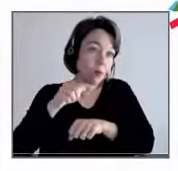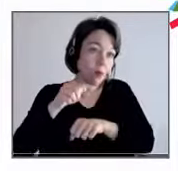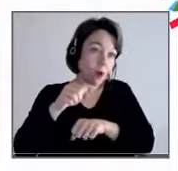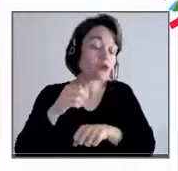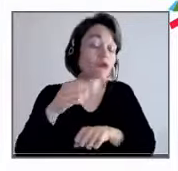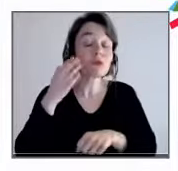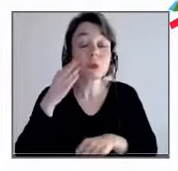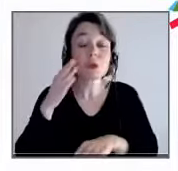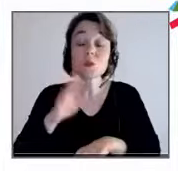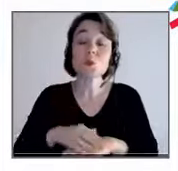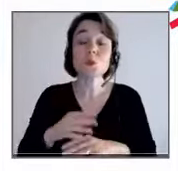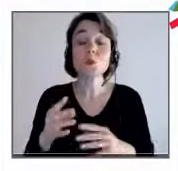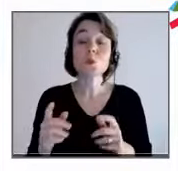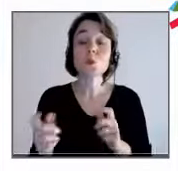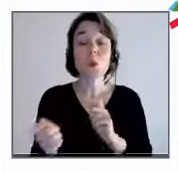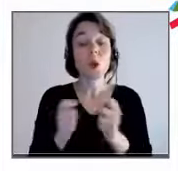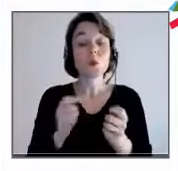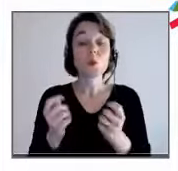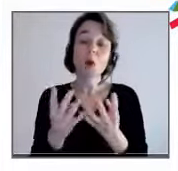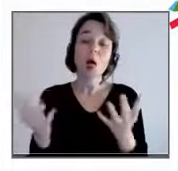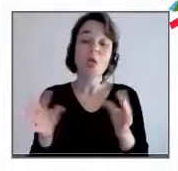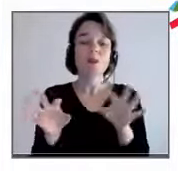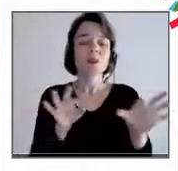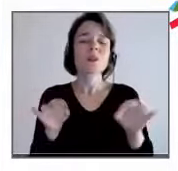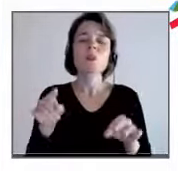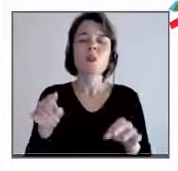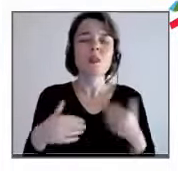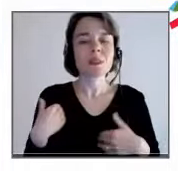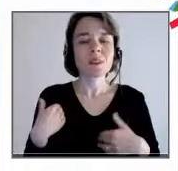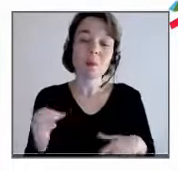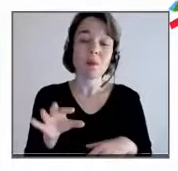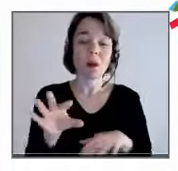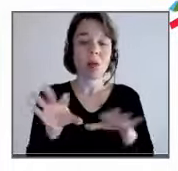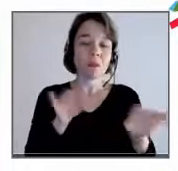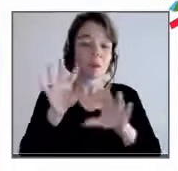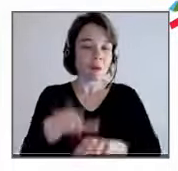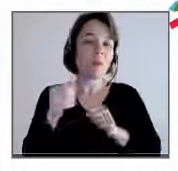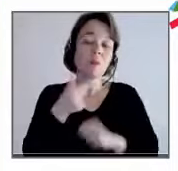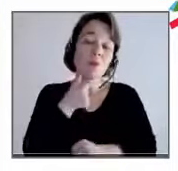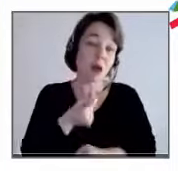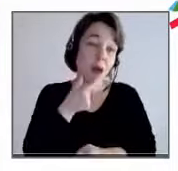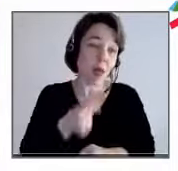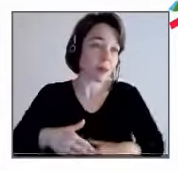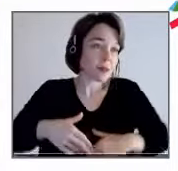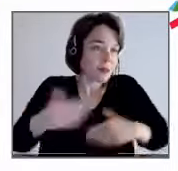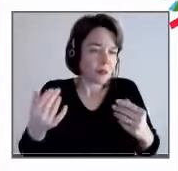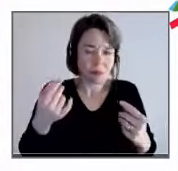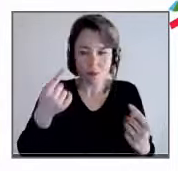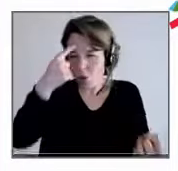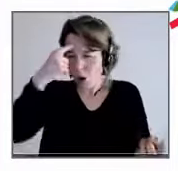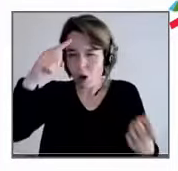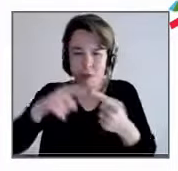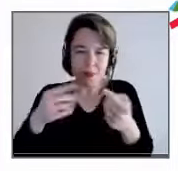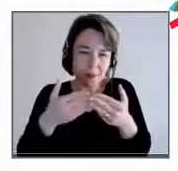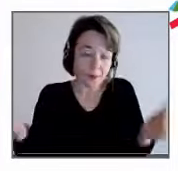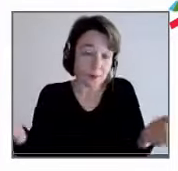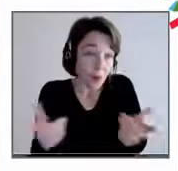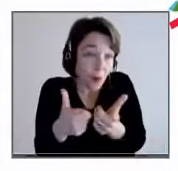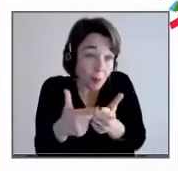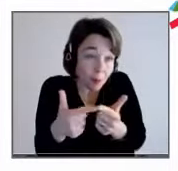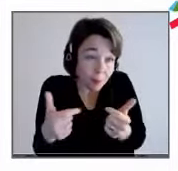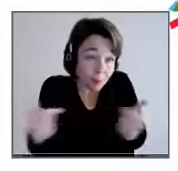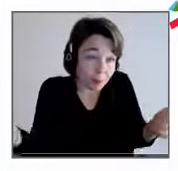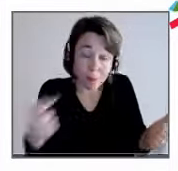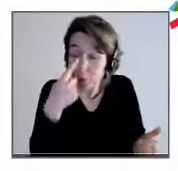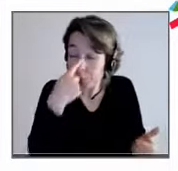personnes qui n pas de handicap, d'accueillir la diversité. Donc, en fait, on a un enjeu finalement de continuer à